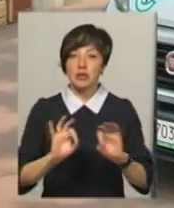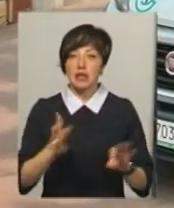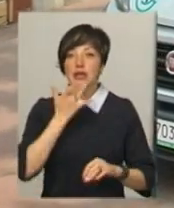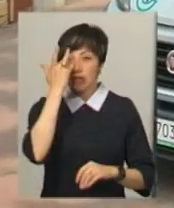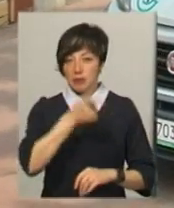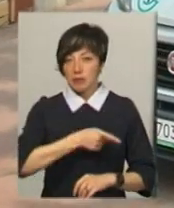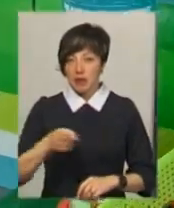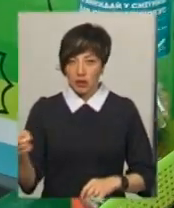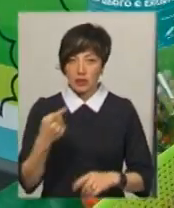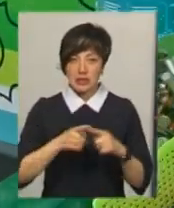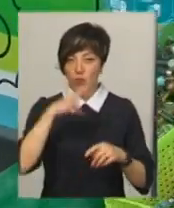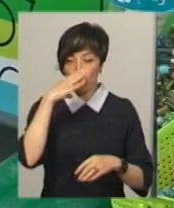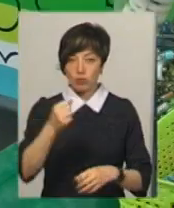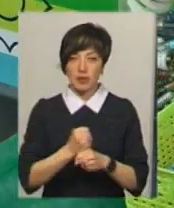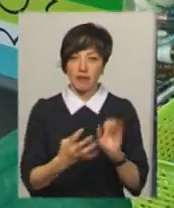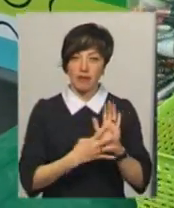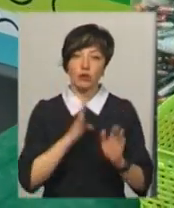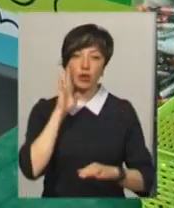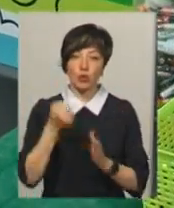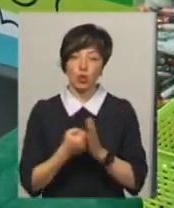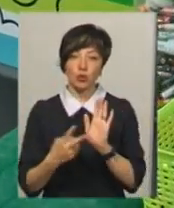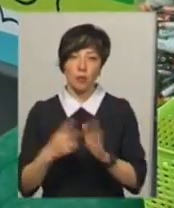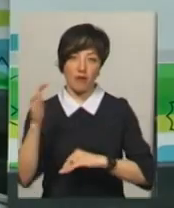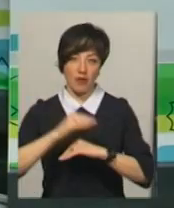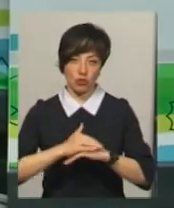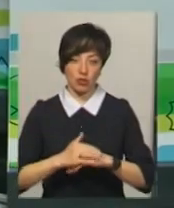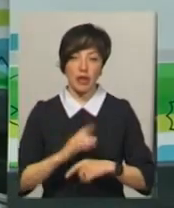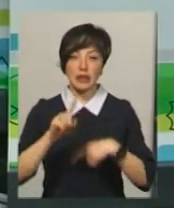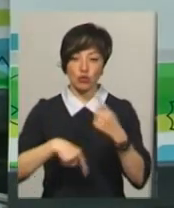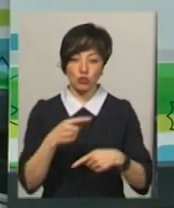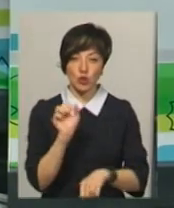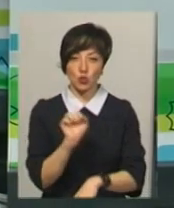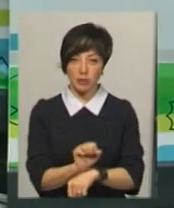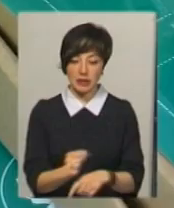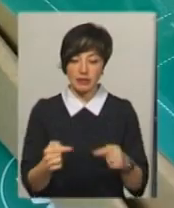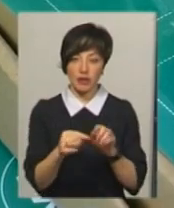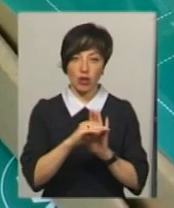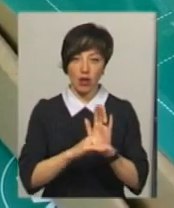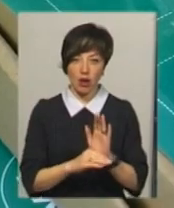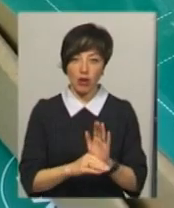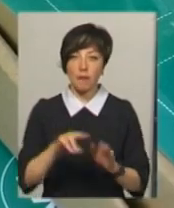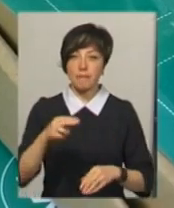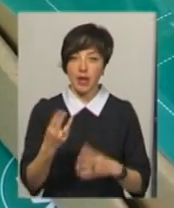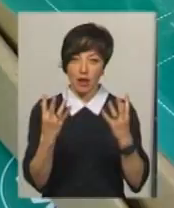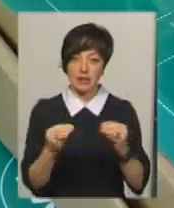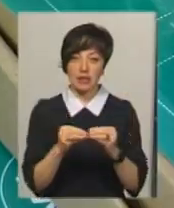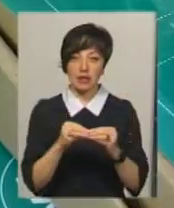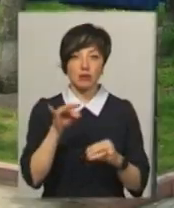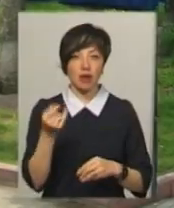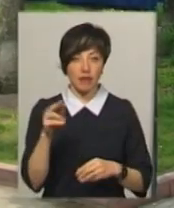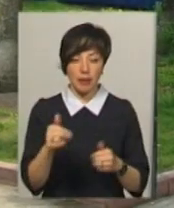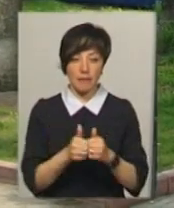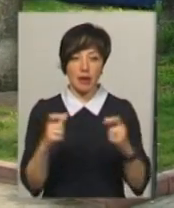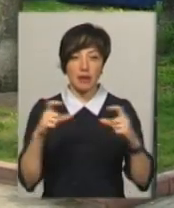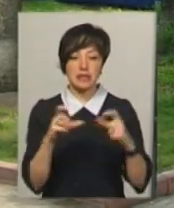літній період «Екобуд» працюватиме з 9 ранку до 7 вечора. Наступна зупинка згідно графіку буде у п'ятницю, 10 травня,